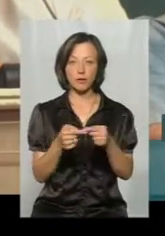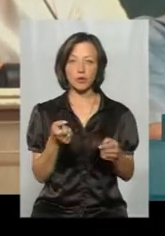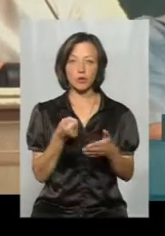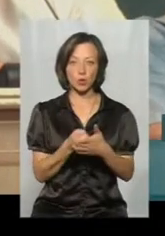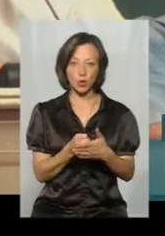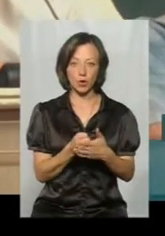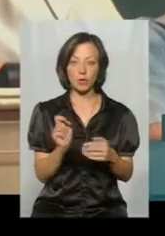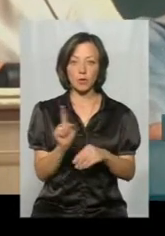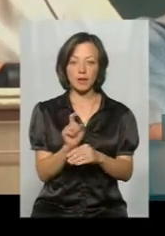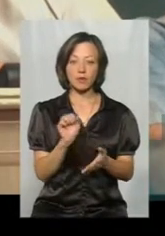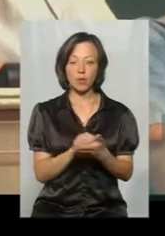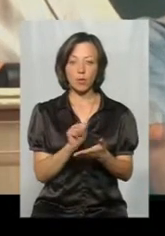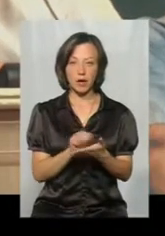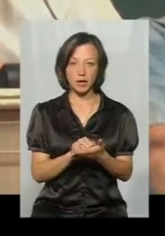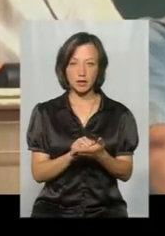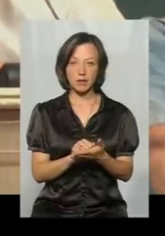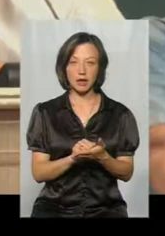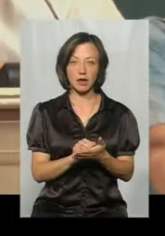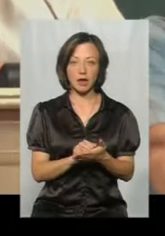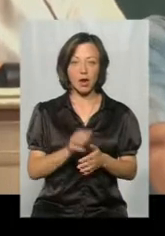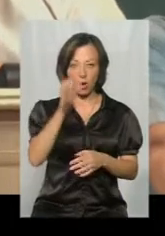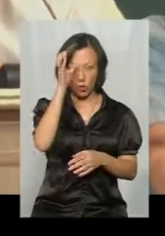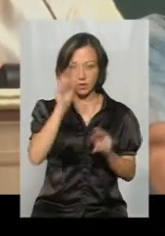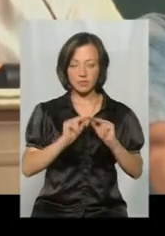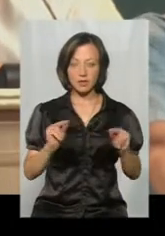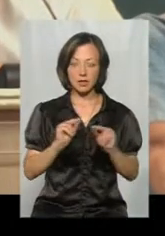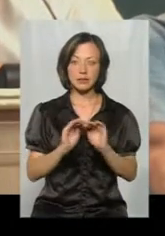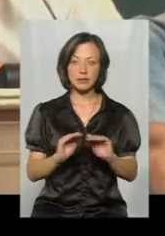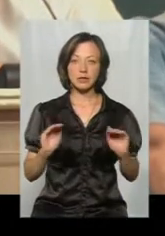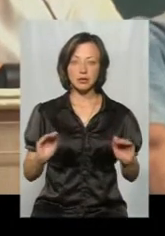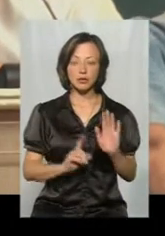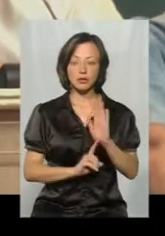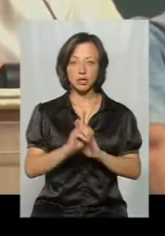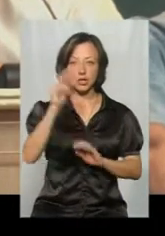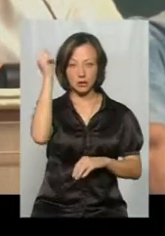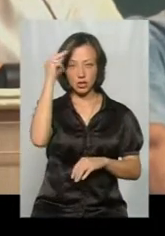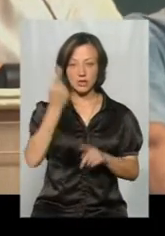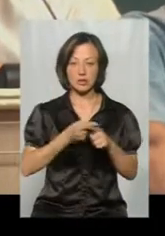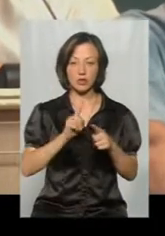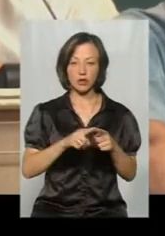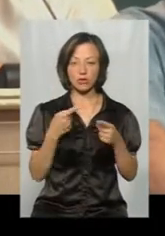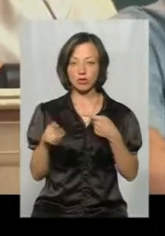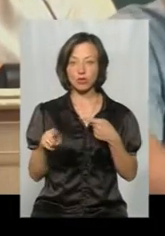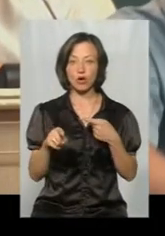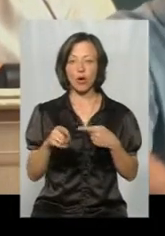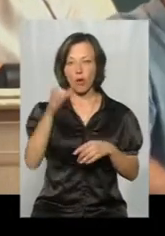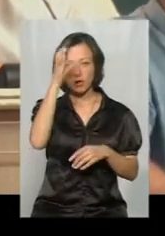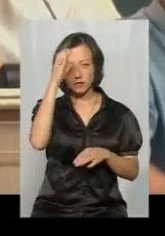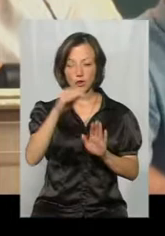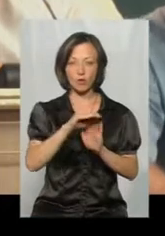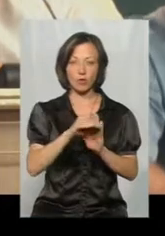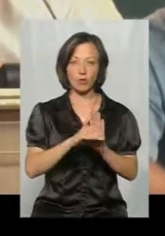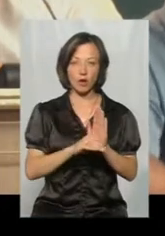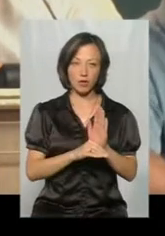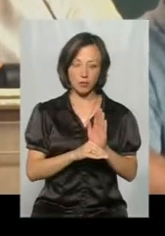нормативних документів освітянських, учні, які розпочали навчання за тією чи іншою освітньою, чи